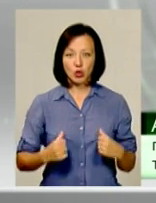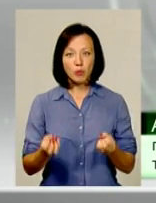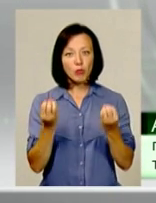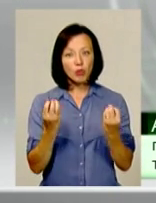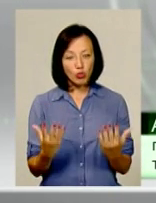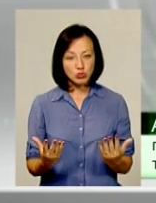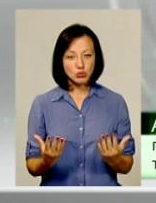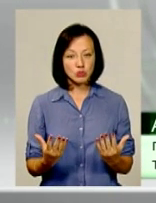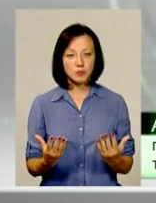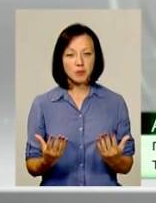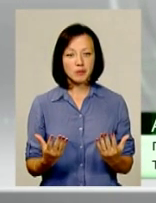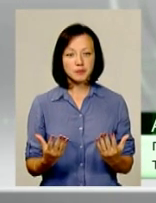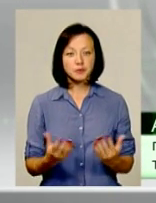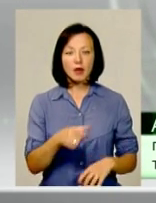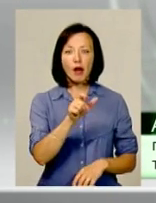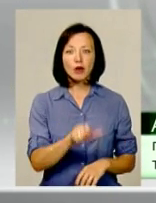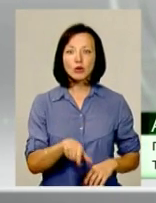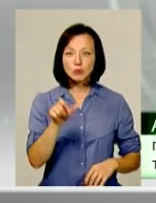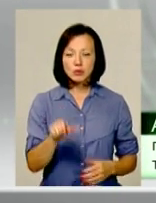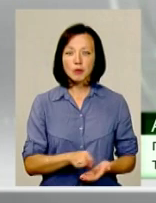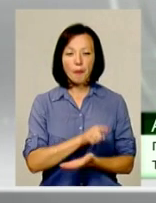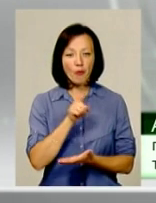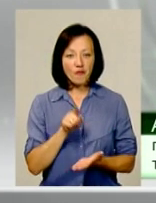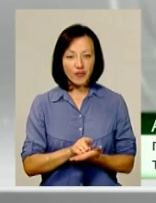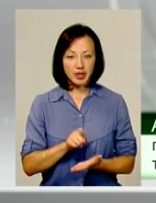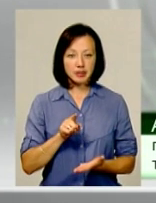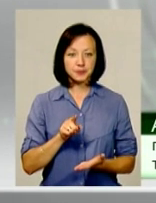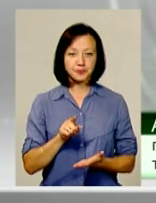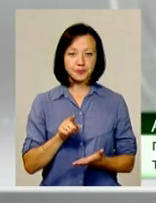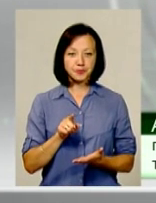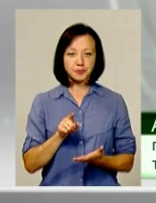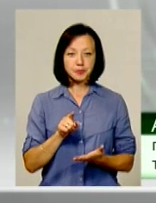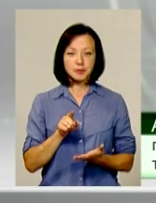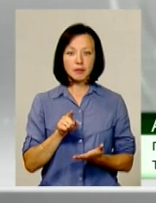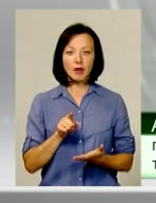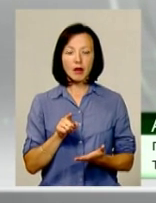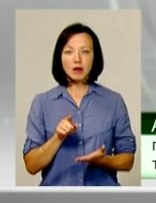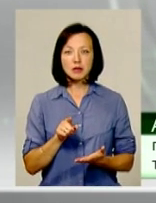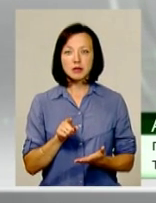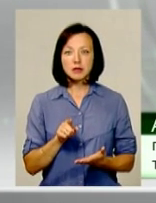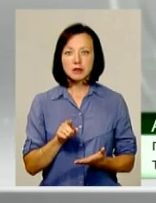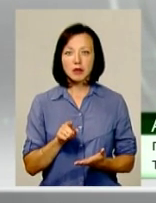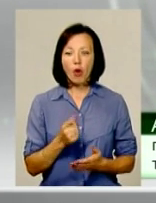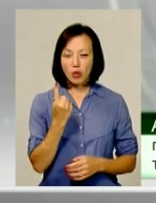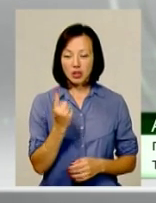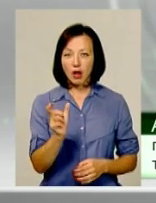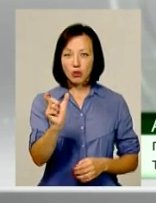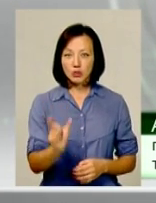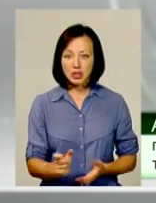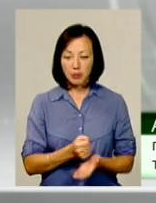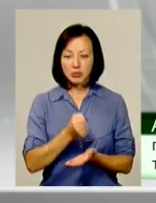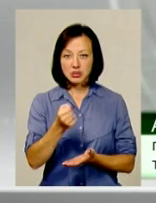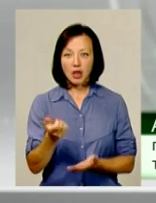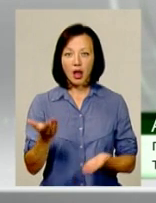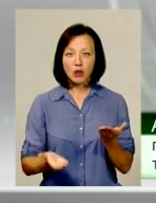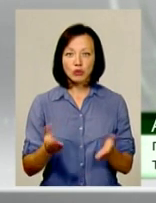люди повинні в даному випадку, хоча б призначена, хоча б якась одна людина була, якщо